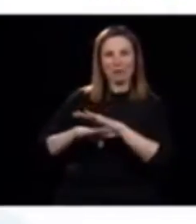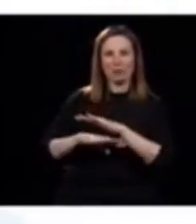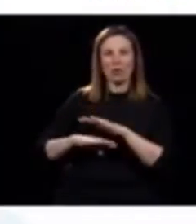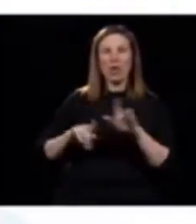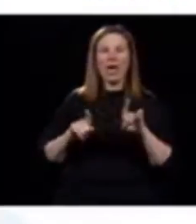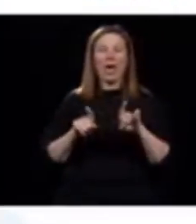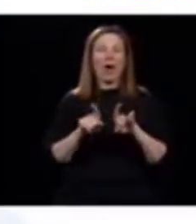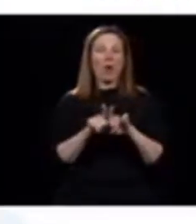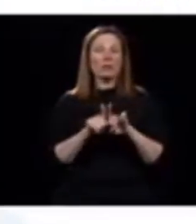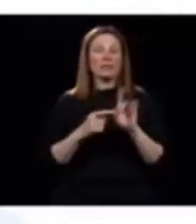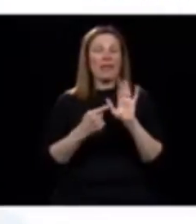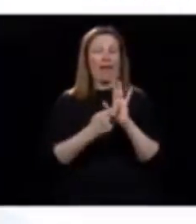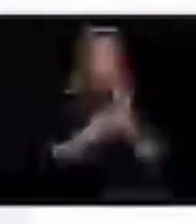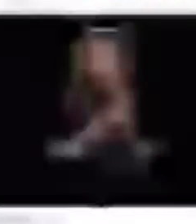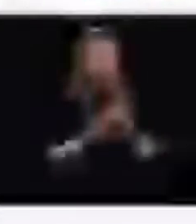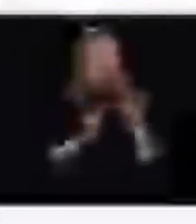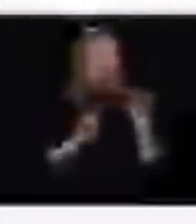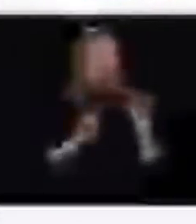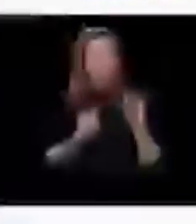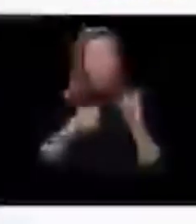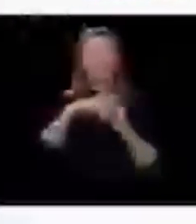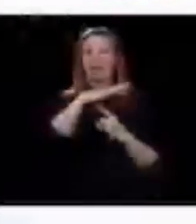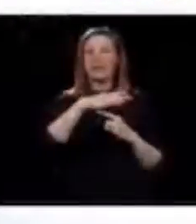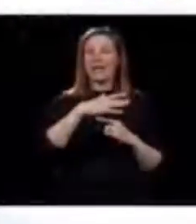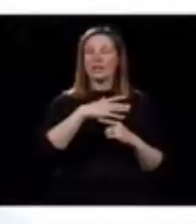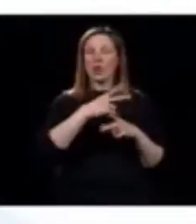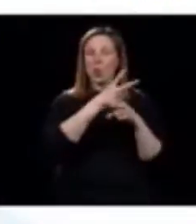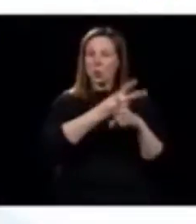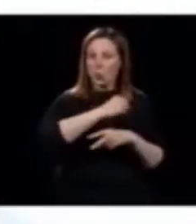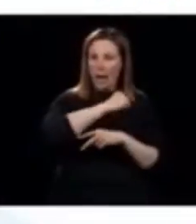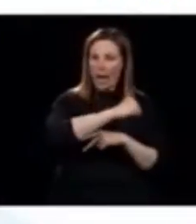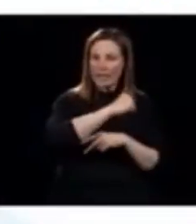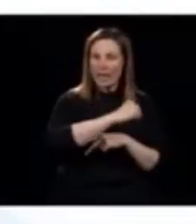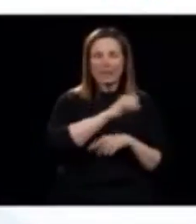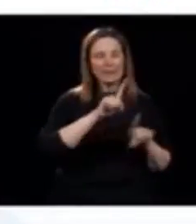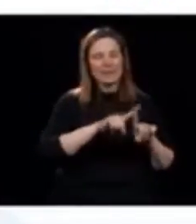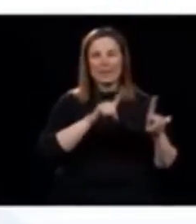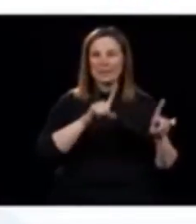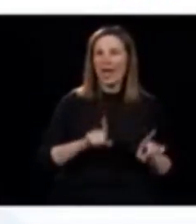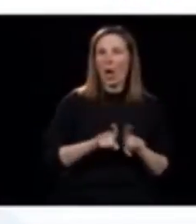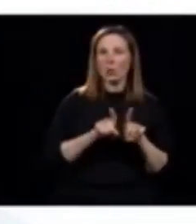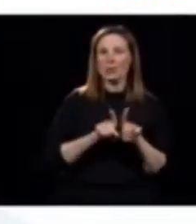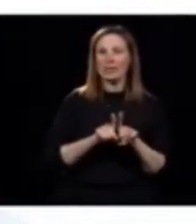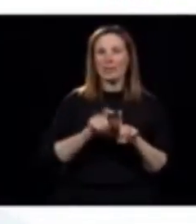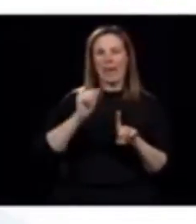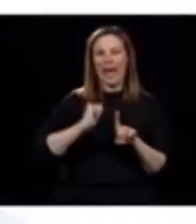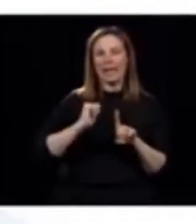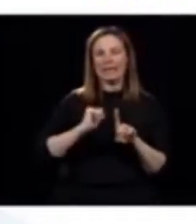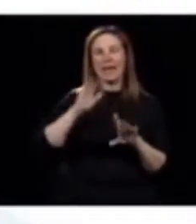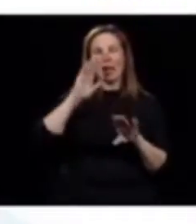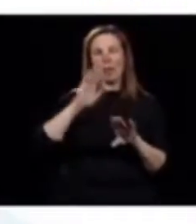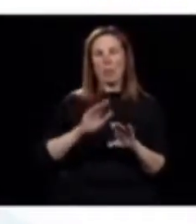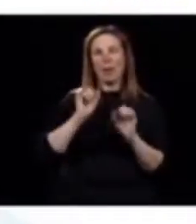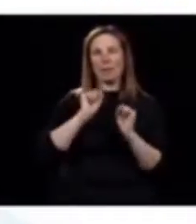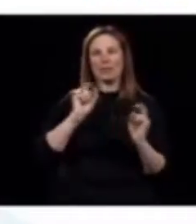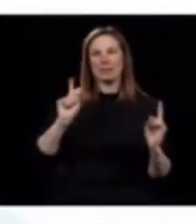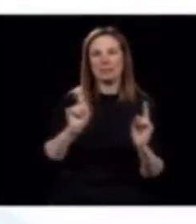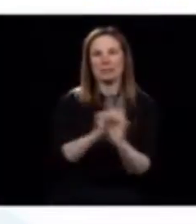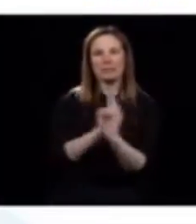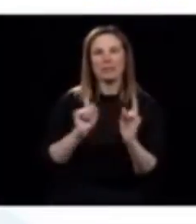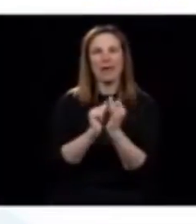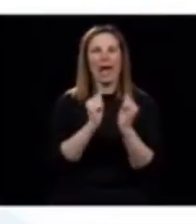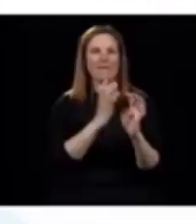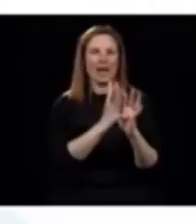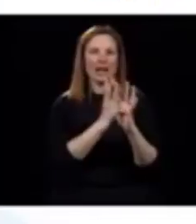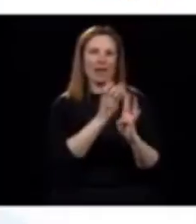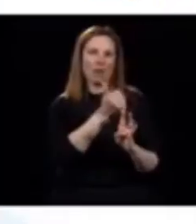par exemple, aux soins intensifs comme tels. Mais autant que faire ça peut, on essaie de diminuer les expositions. Par contre, pour le maintien des